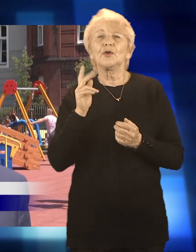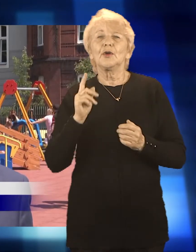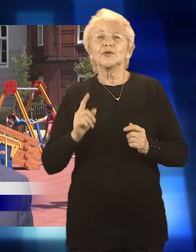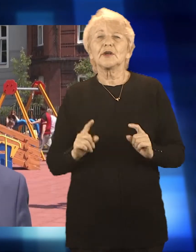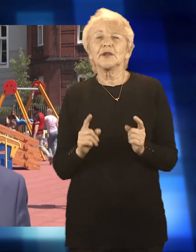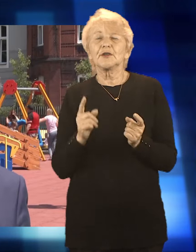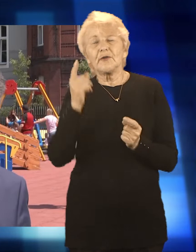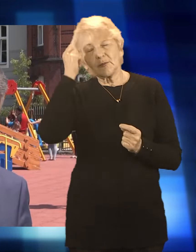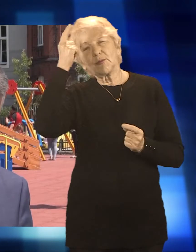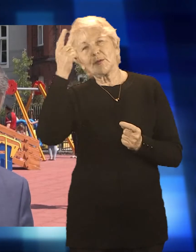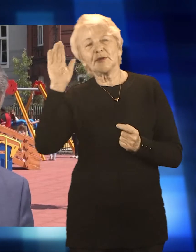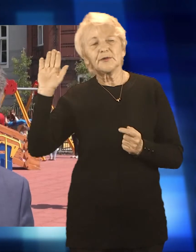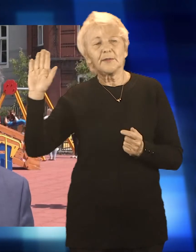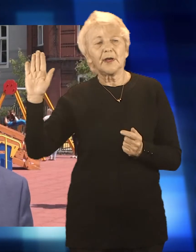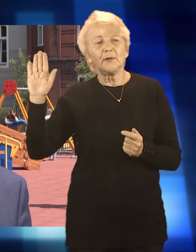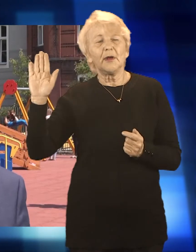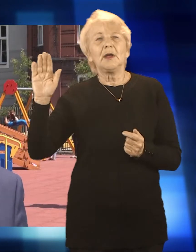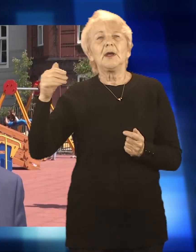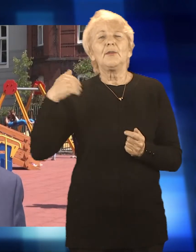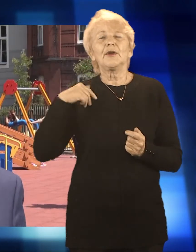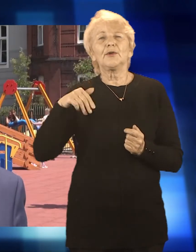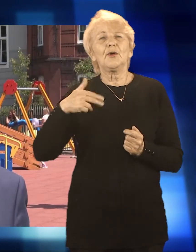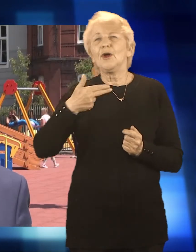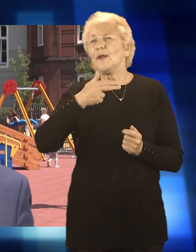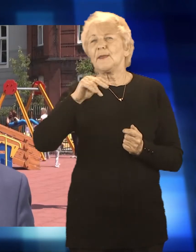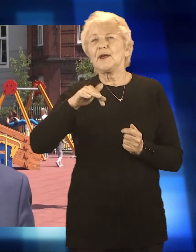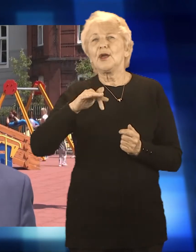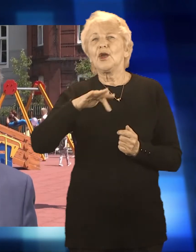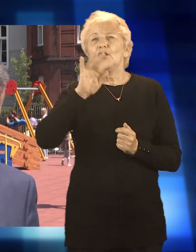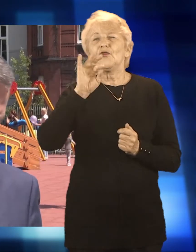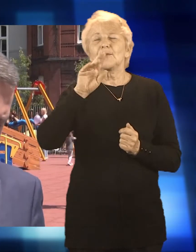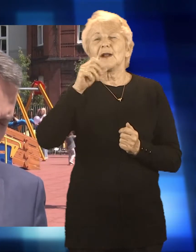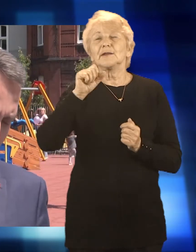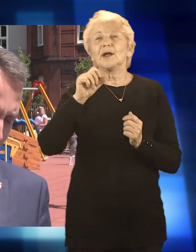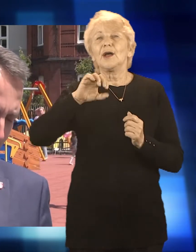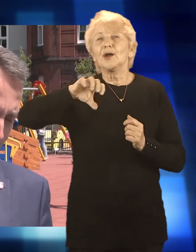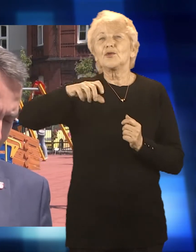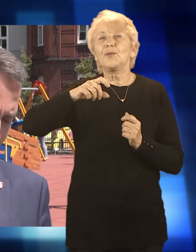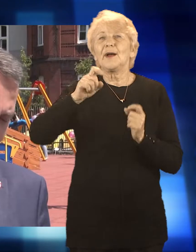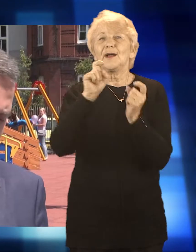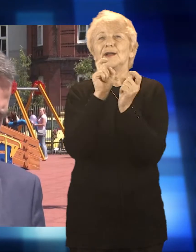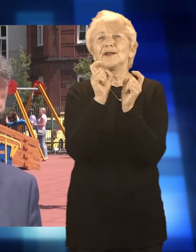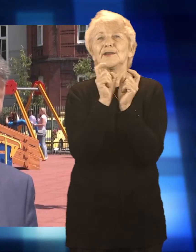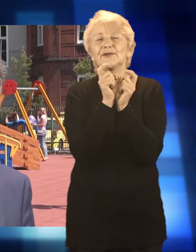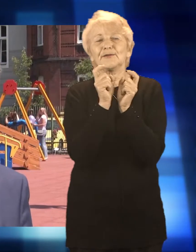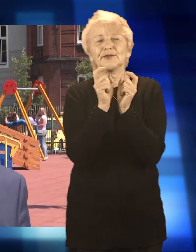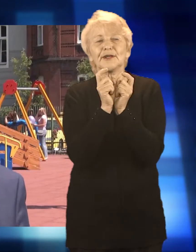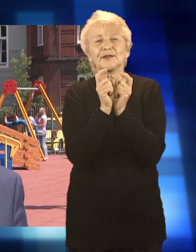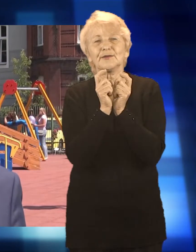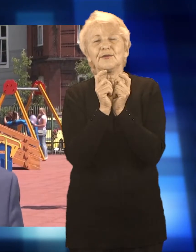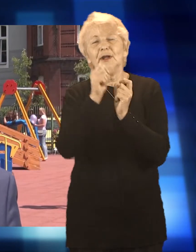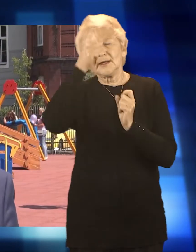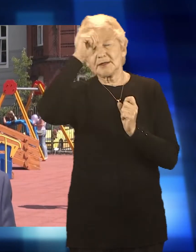Była, jak to zostało określane, nieformalna grupa sąsiedzka w składzie pani Anna